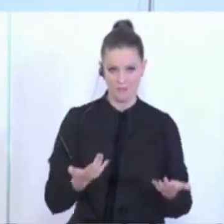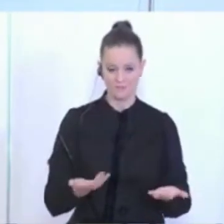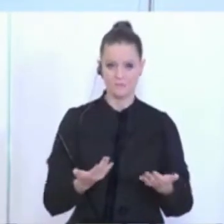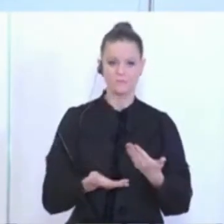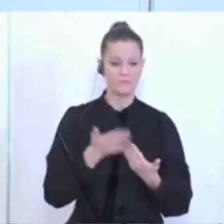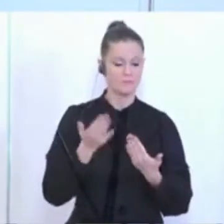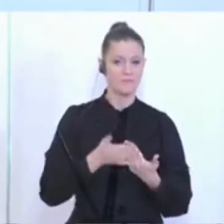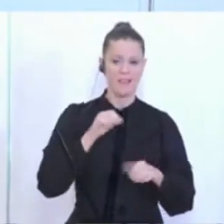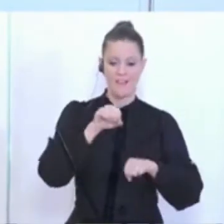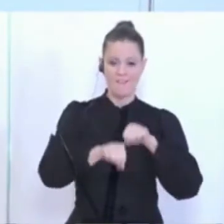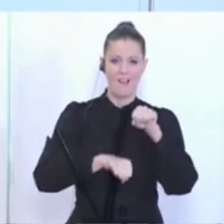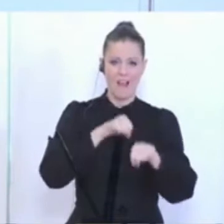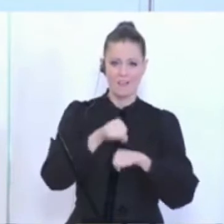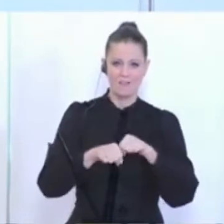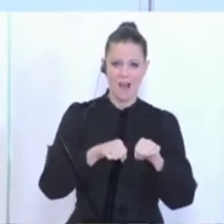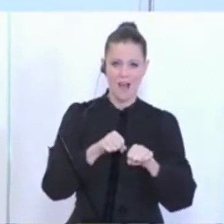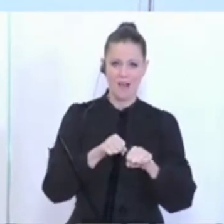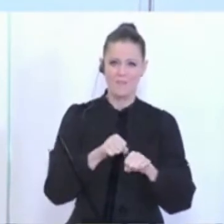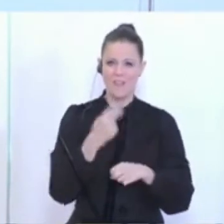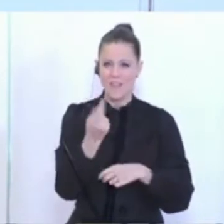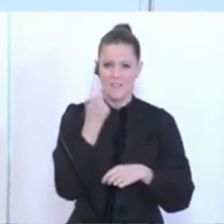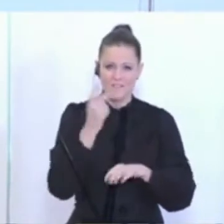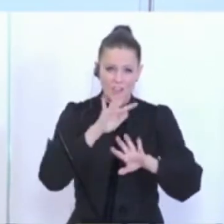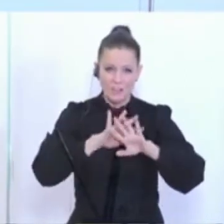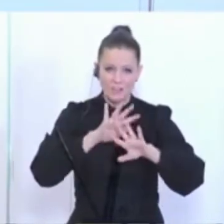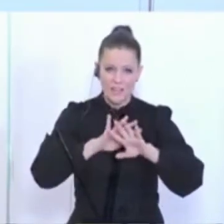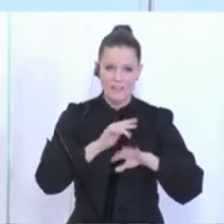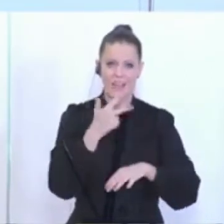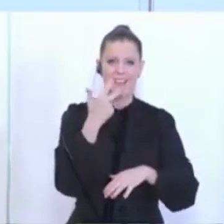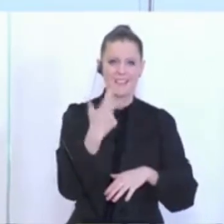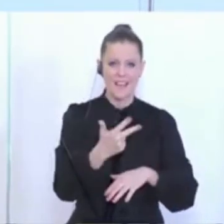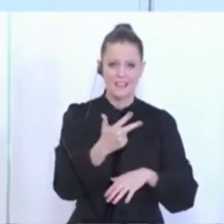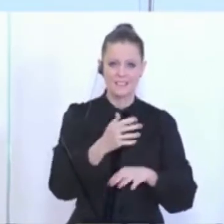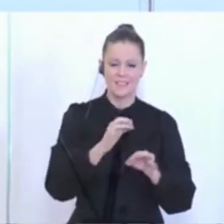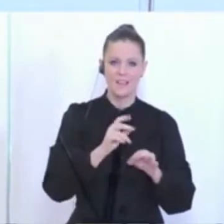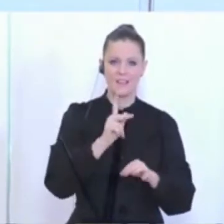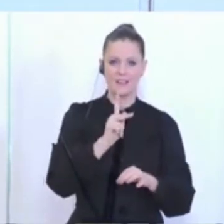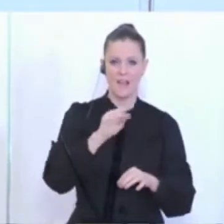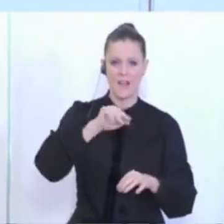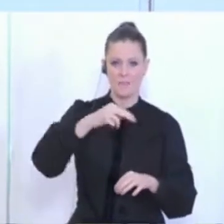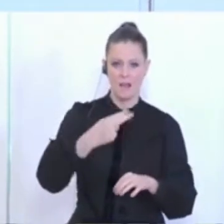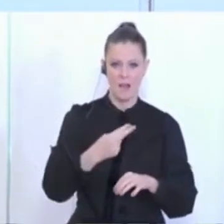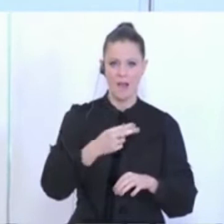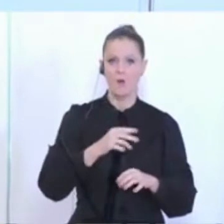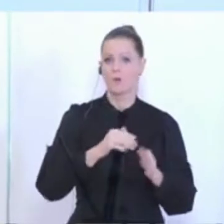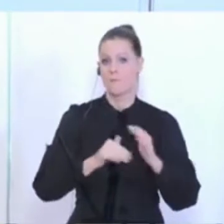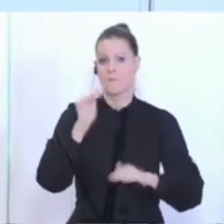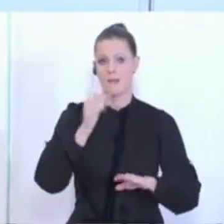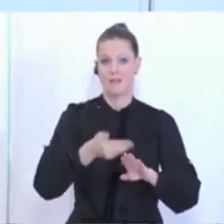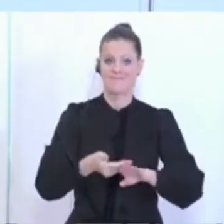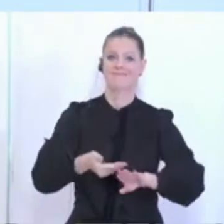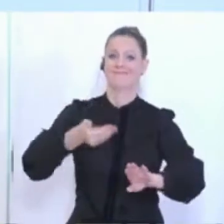Fahrradfahren mit Windschatten etwa 30 km h oder mehr würden diese Empfehlungen auf 20 Meter laufen. So,